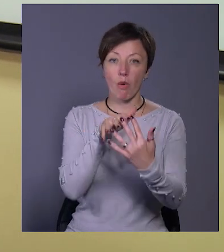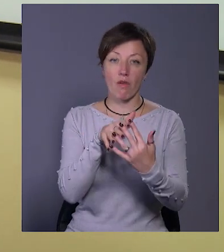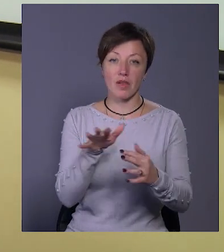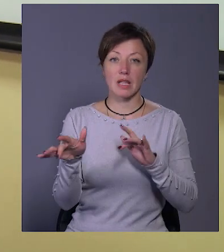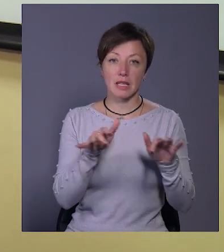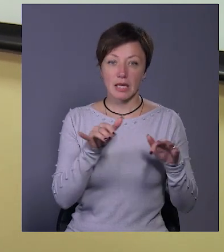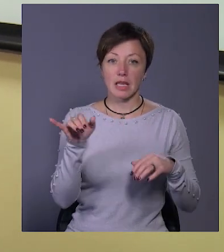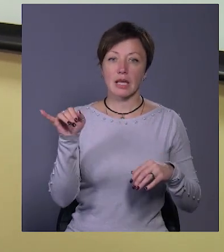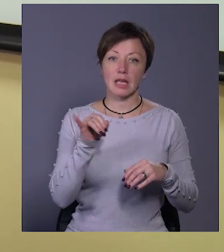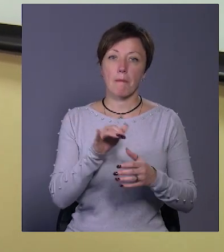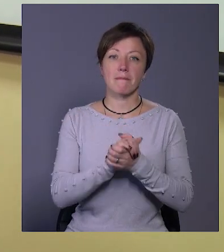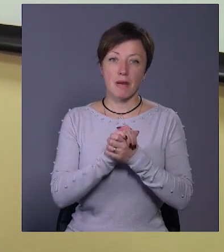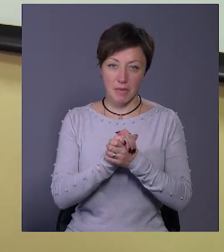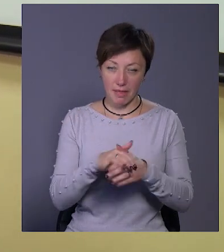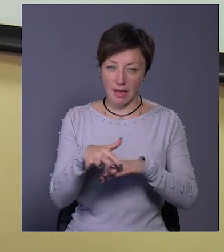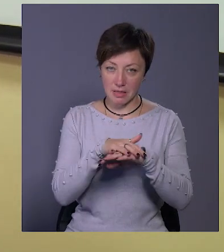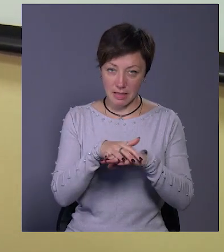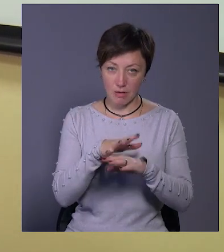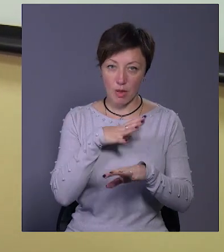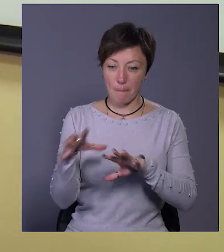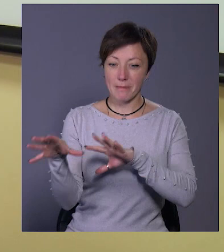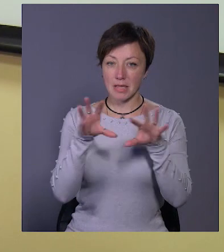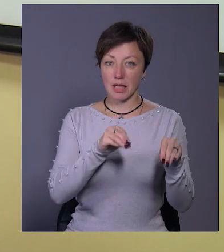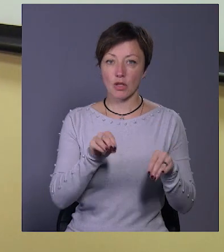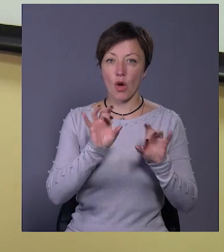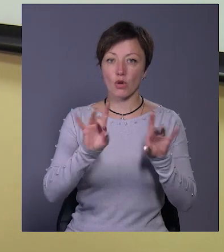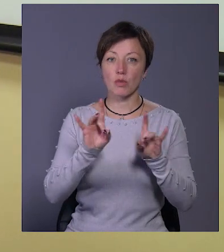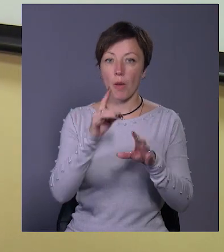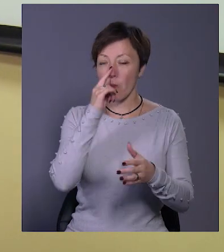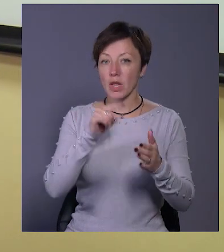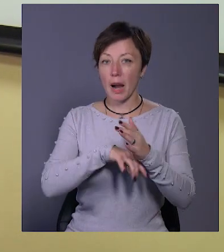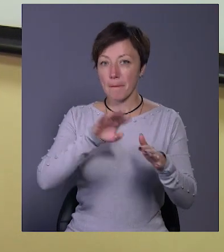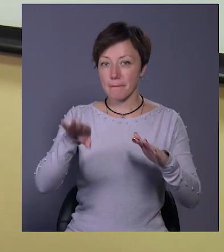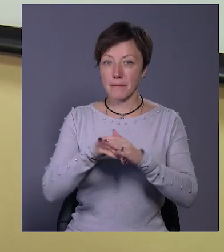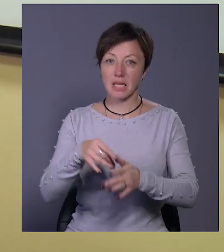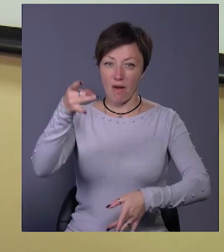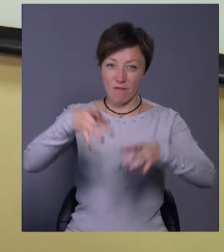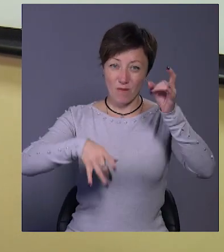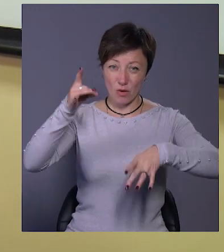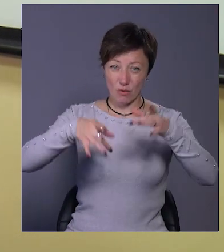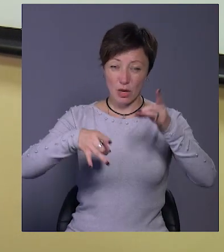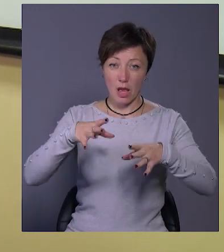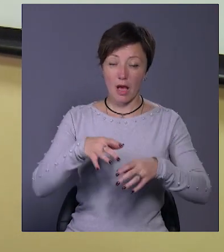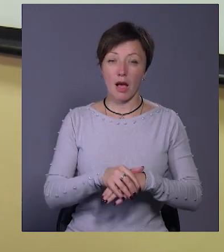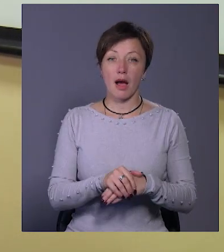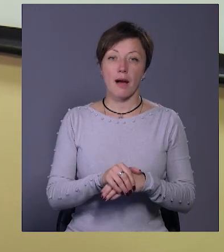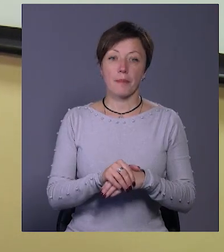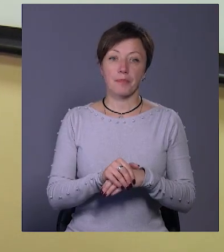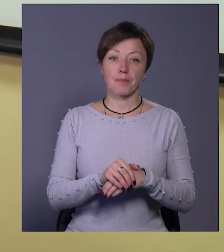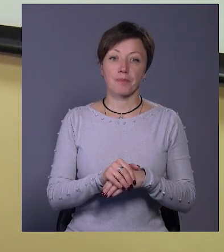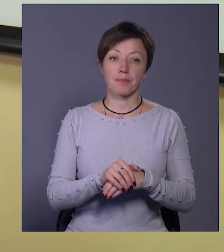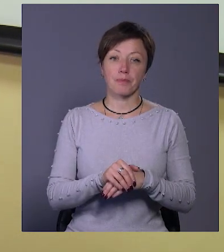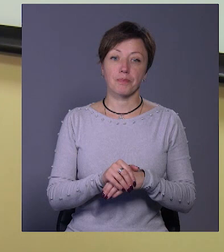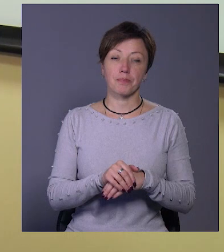і з помирному населення, у нас переселенці розповідають, які потрапили під фосфорні атаки, вже